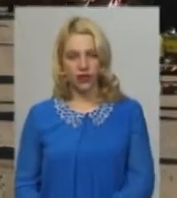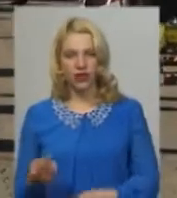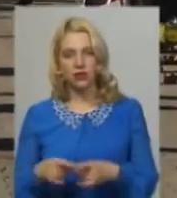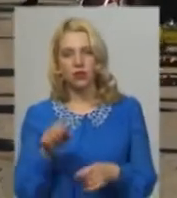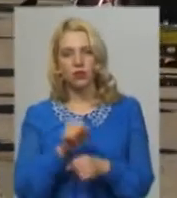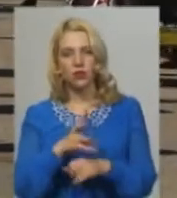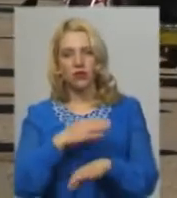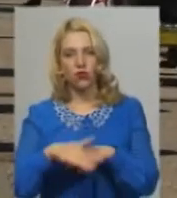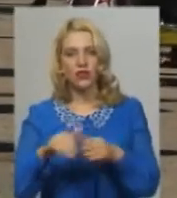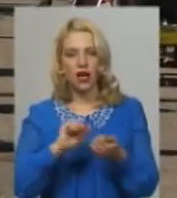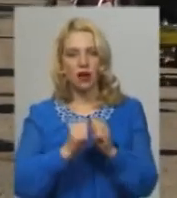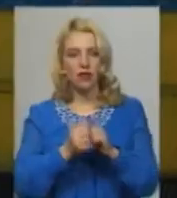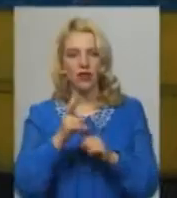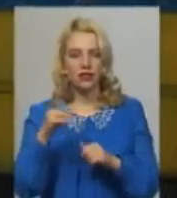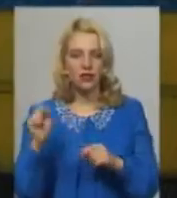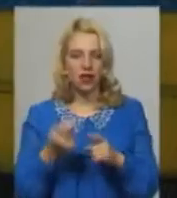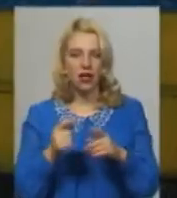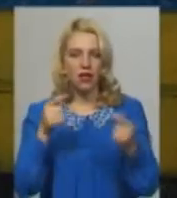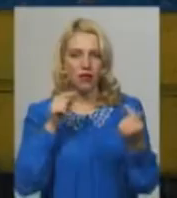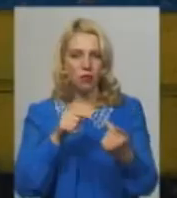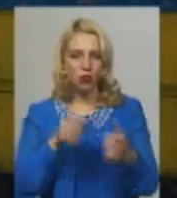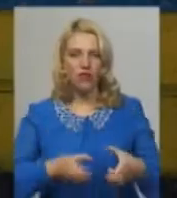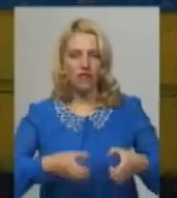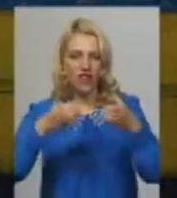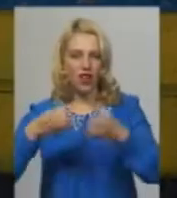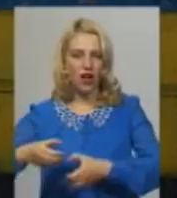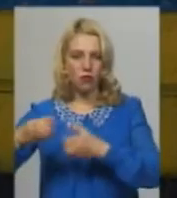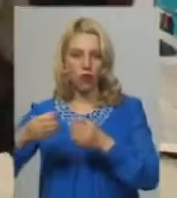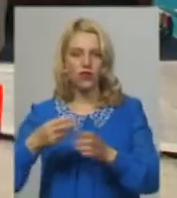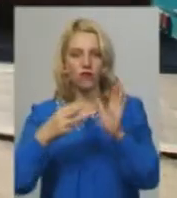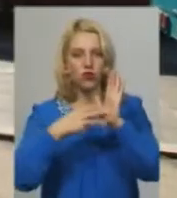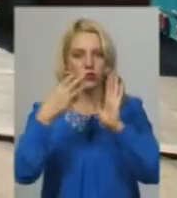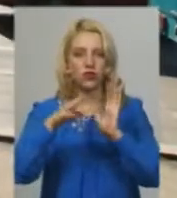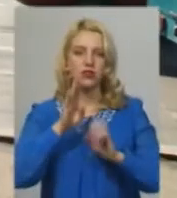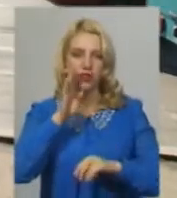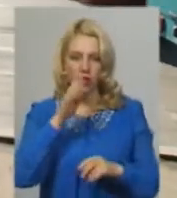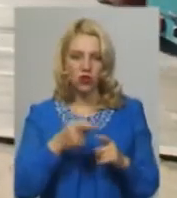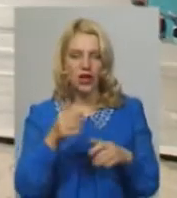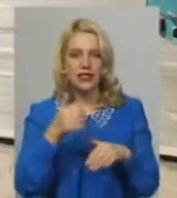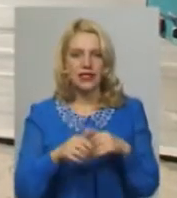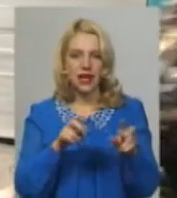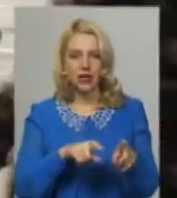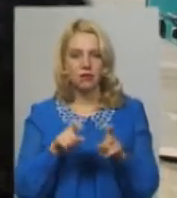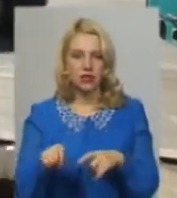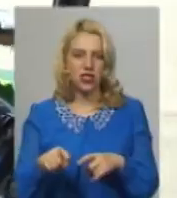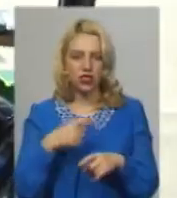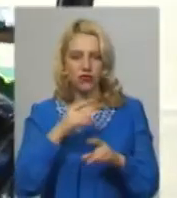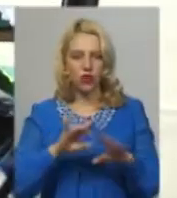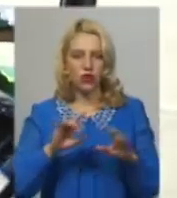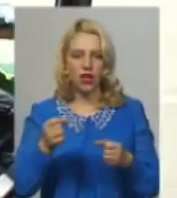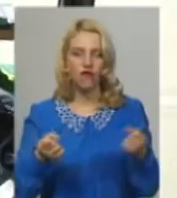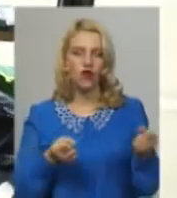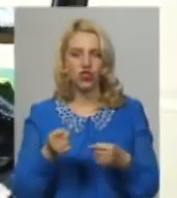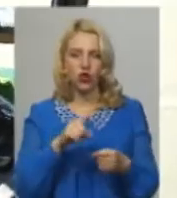зупинка на вулиці Кам'янецька, що навпроти філармонії, о годину пік о 8.30 ранку. Серед пасажирів, каже водій тролейбуса маршруту номер 12